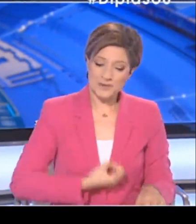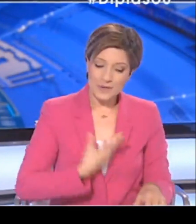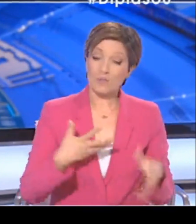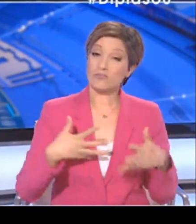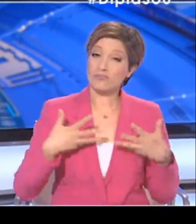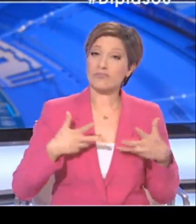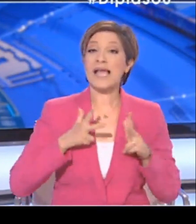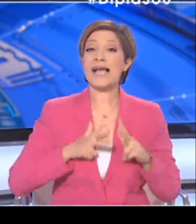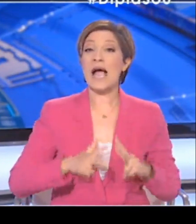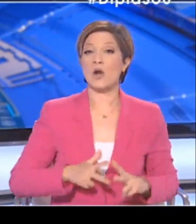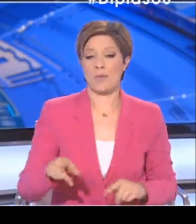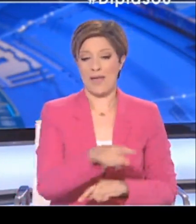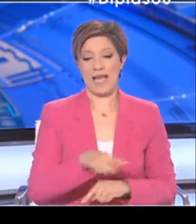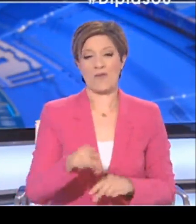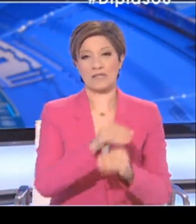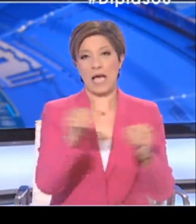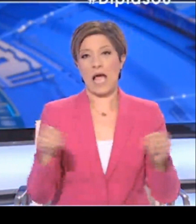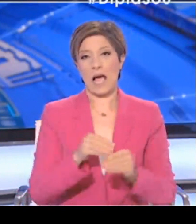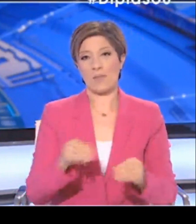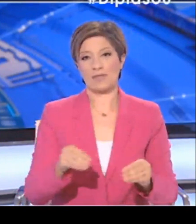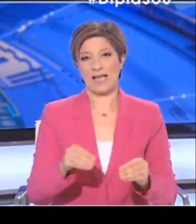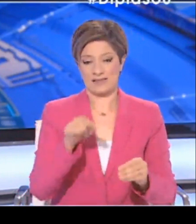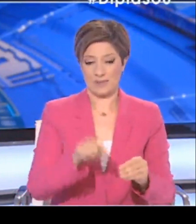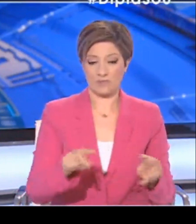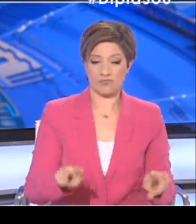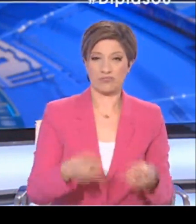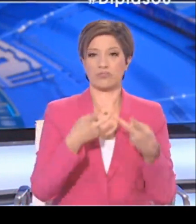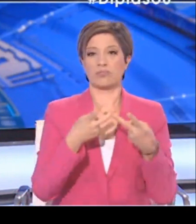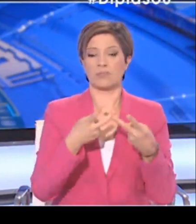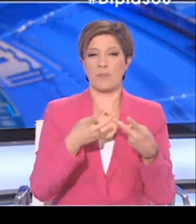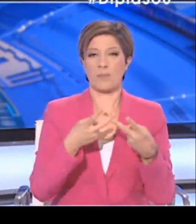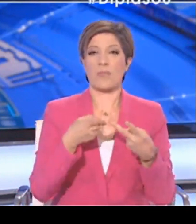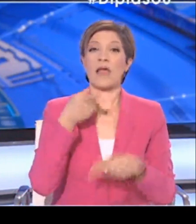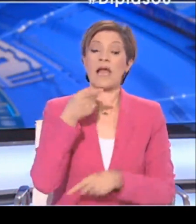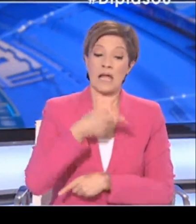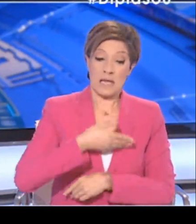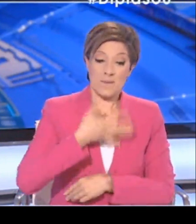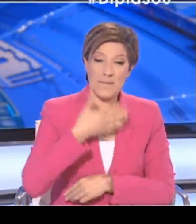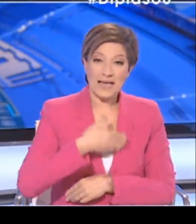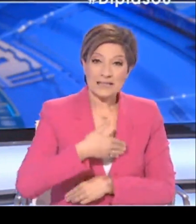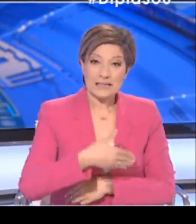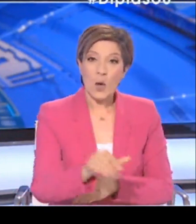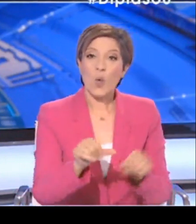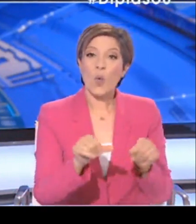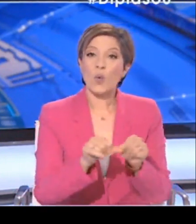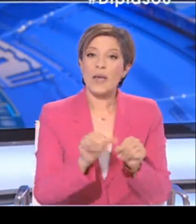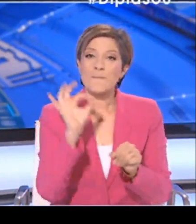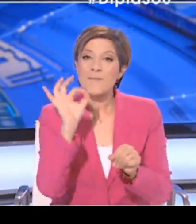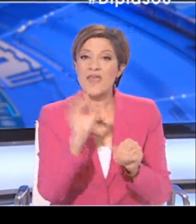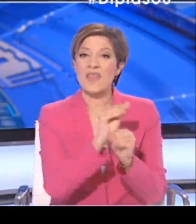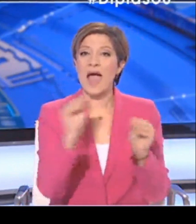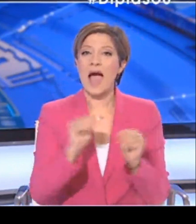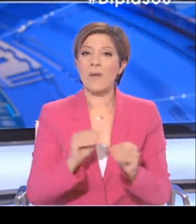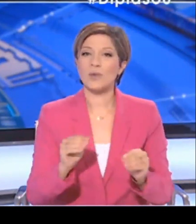ικανοποιημένοι από τα αποτελέσματα και των σημερινών διαγνωστικών εξετάσεων. Οι σχεδόν μηδενικοί